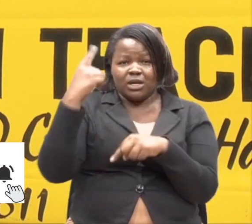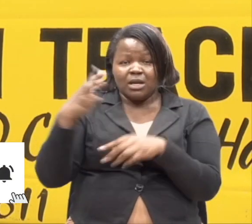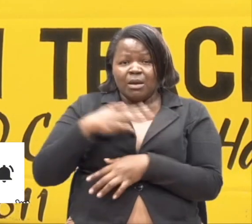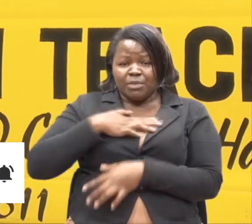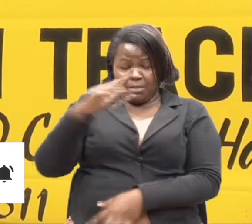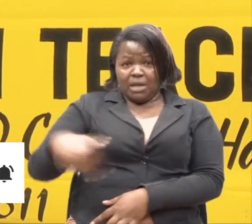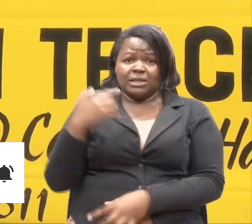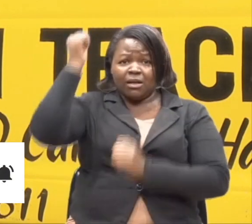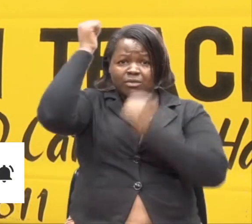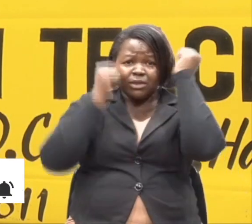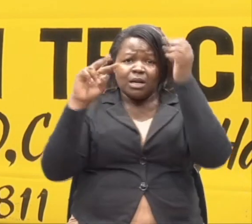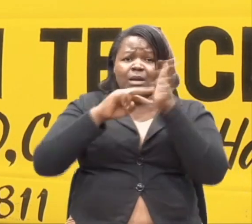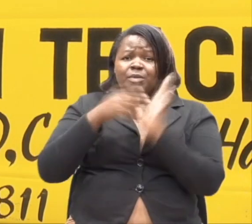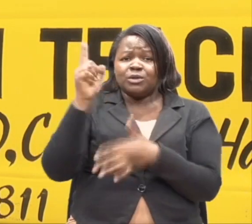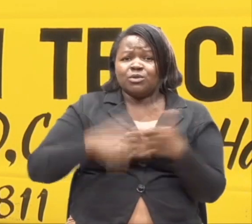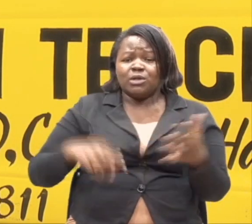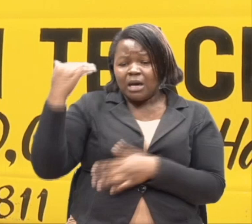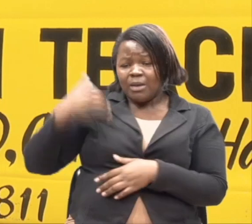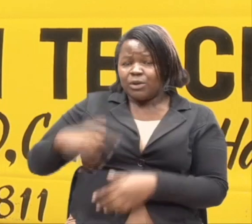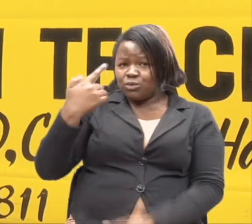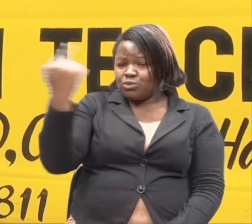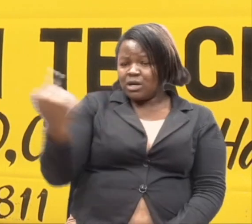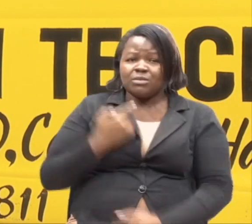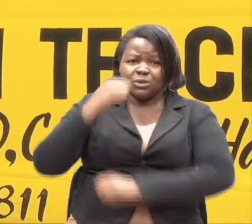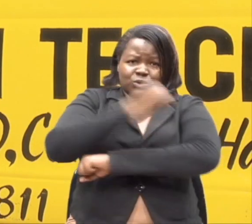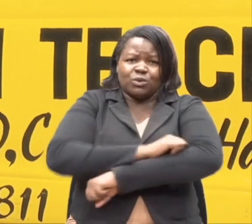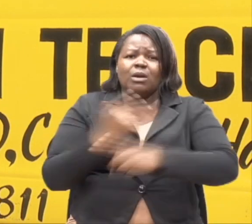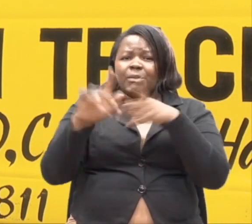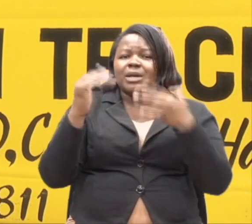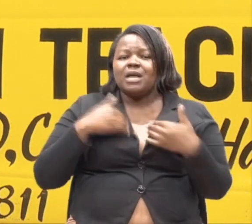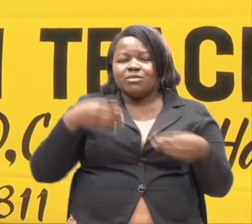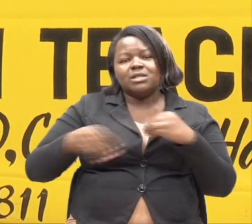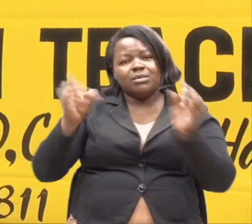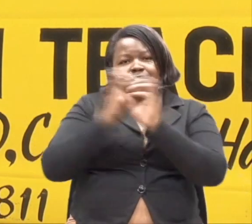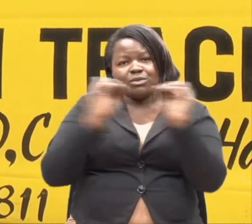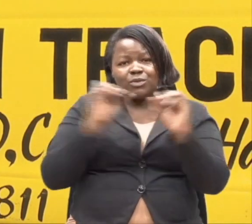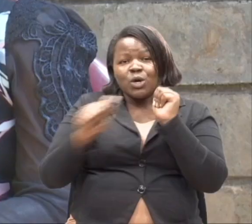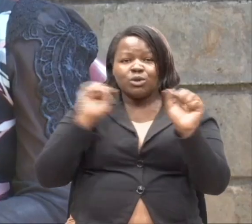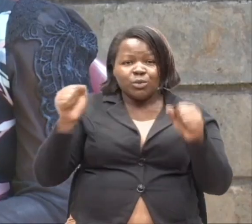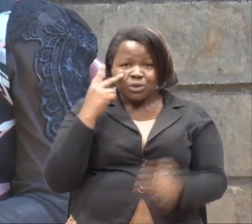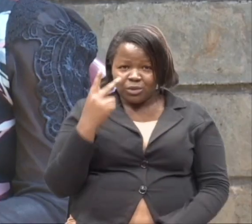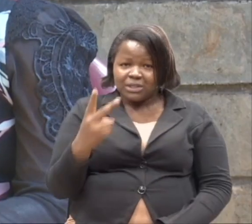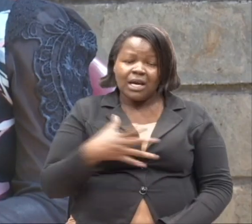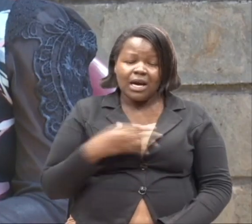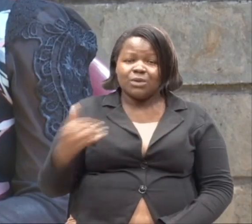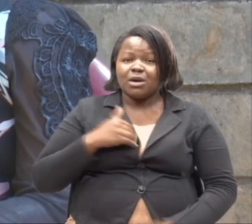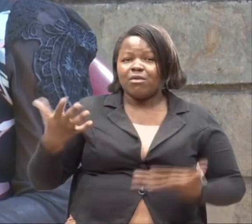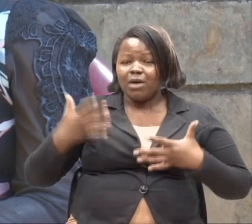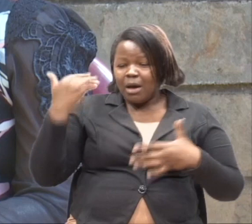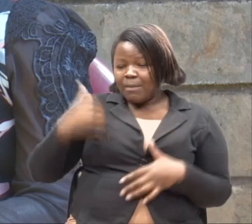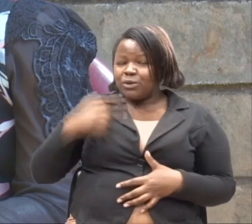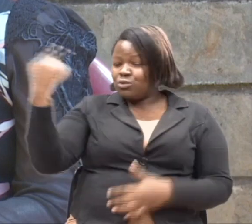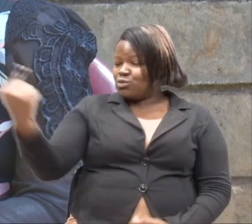Kwangu mimi maaskari ni kumanisha. Kuna mtu wana kuja kwa hii shule. Lakini ya na ulemavu ambao unaonekana. Na kuna mtu wana